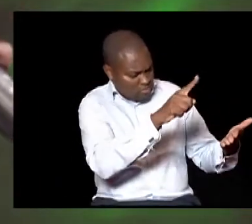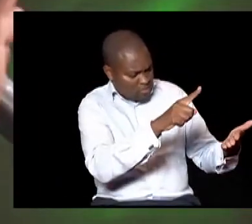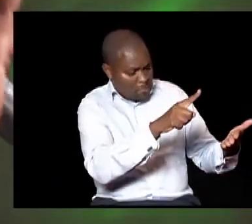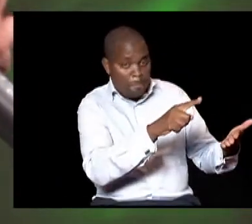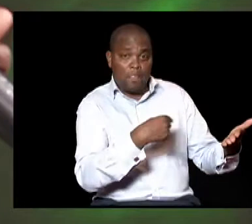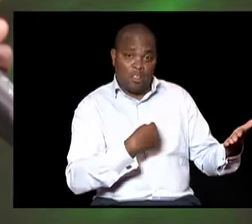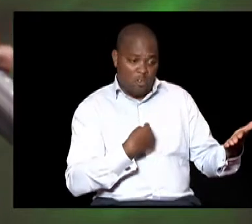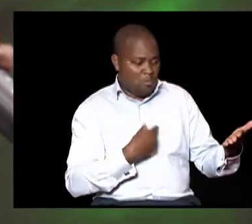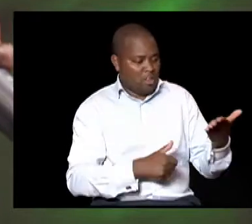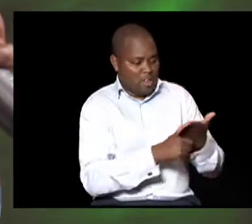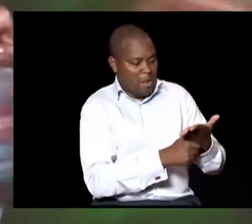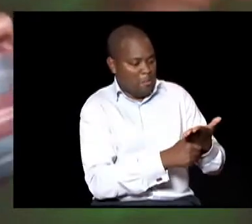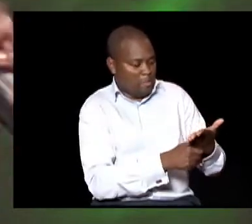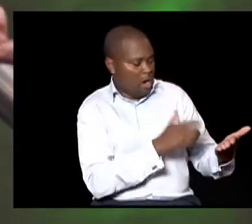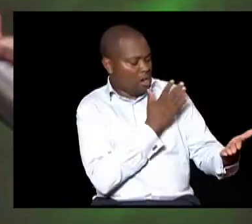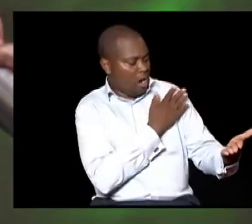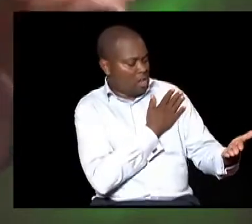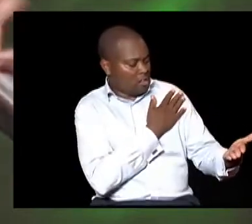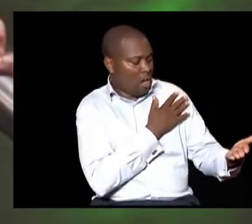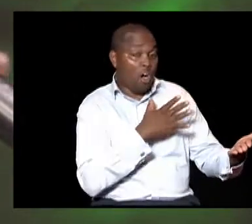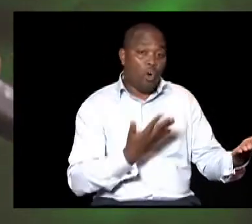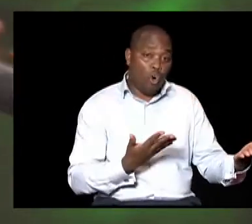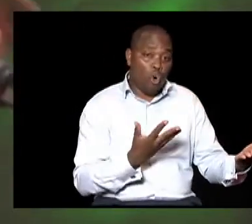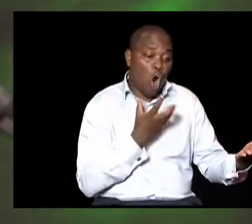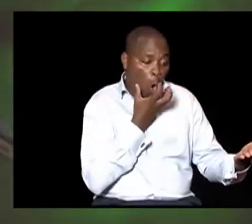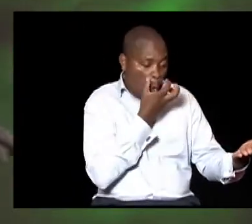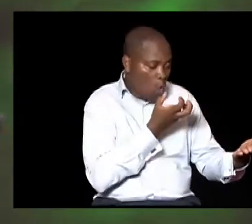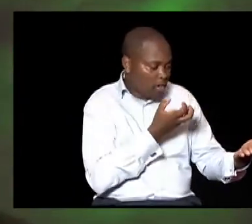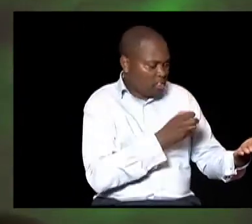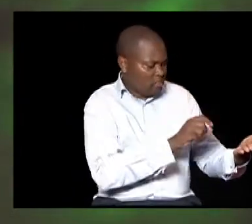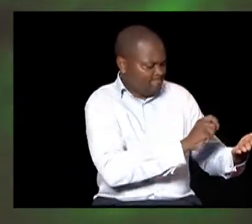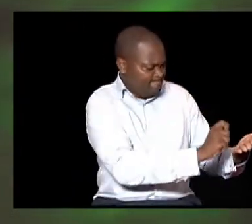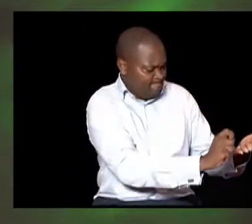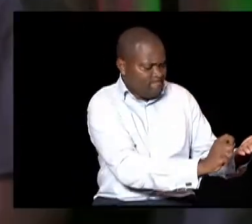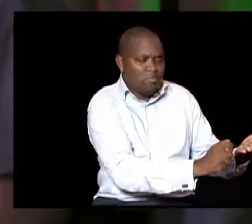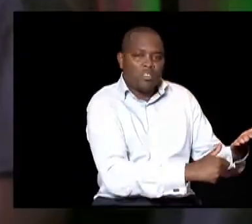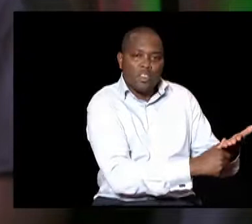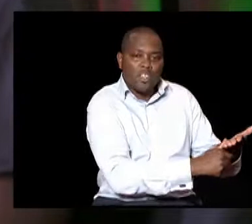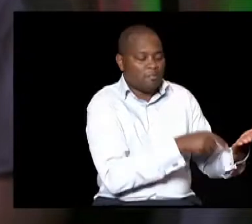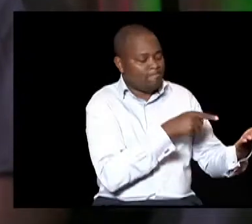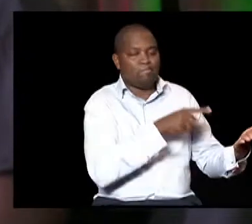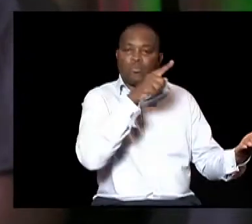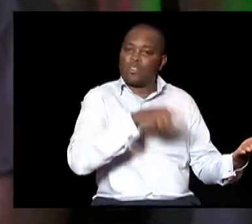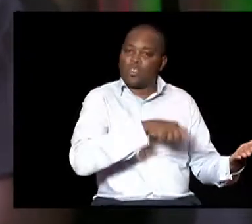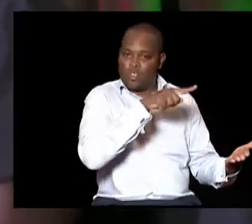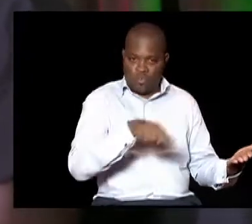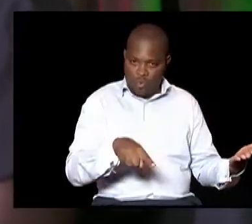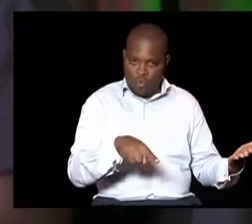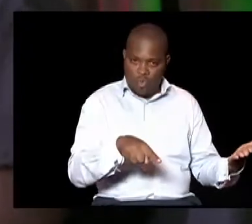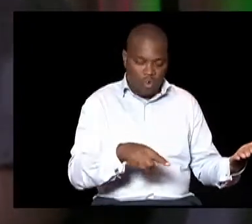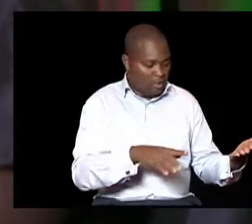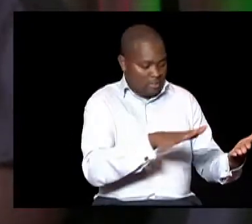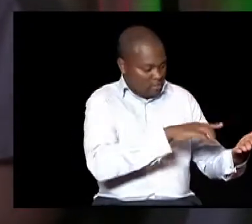Kukwanyisa Na smart NASA ama orange Hiyo kura imiaribika amejaribika Hiyo ni makosa Unapasa